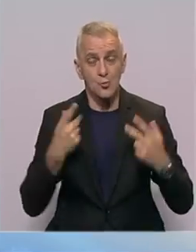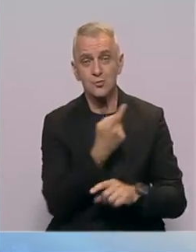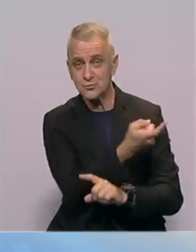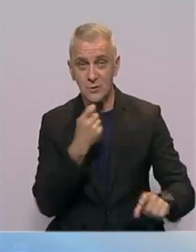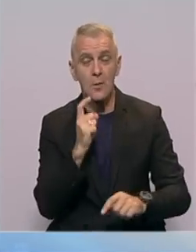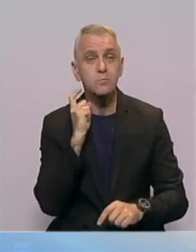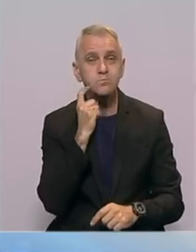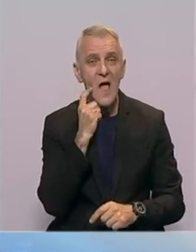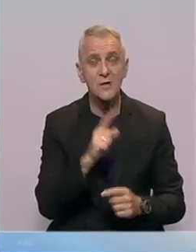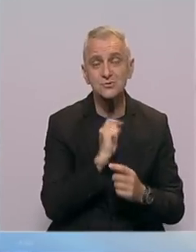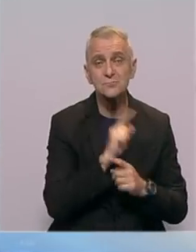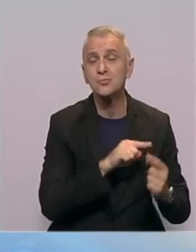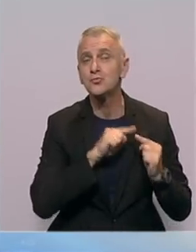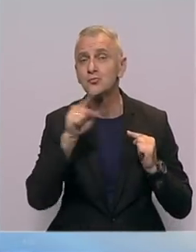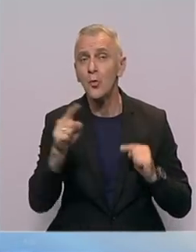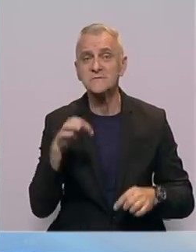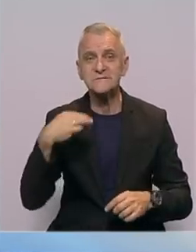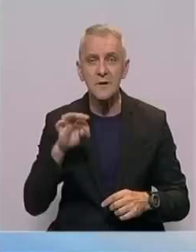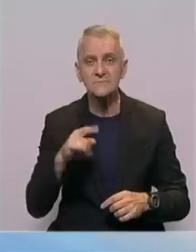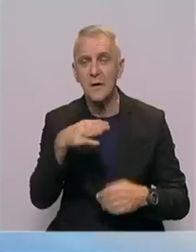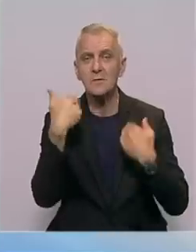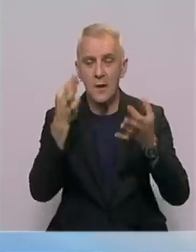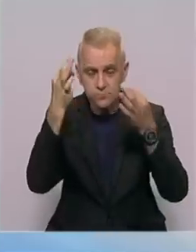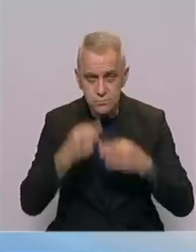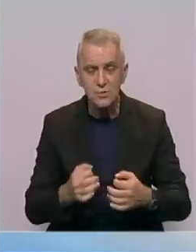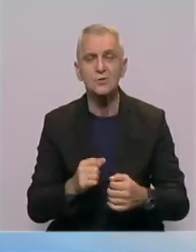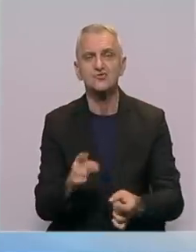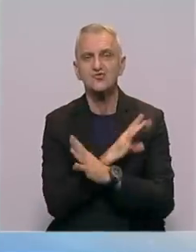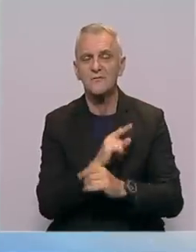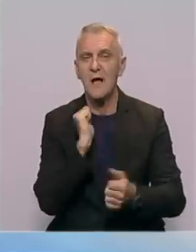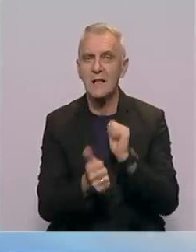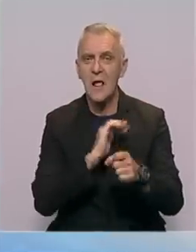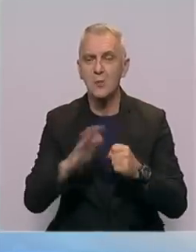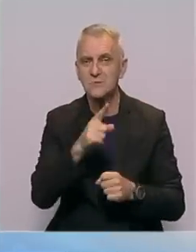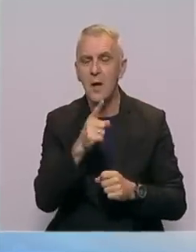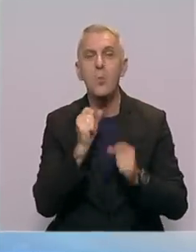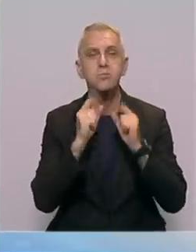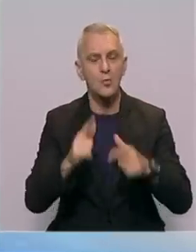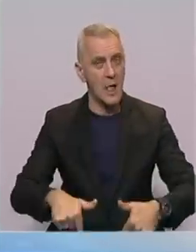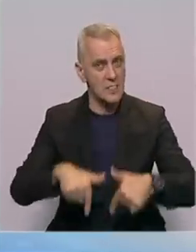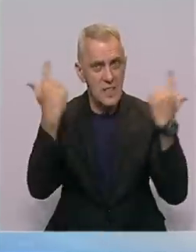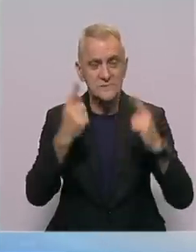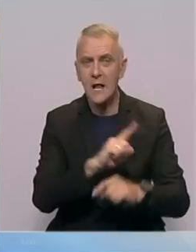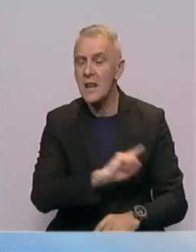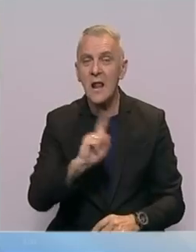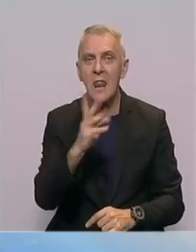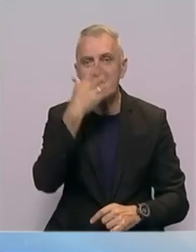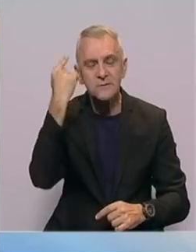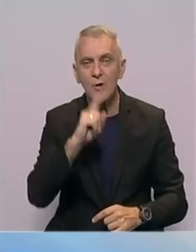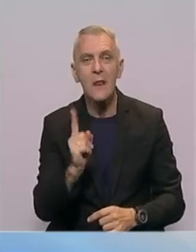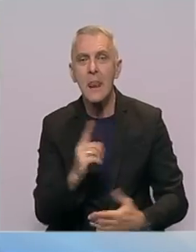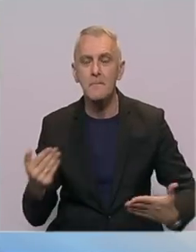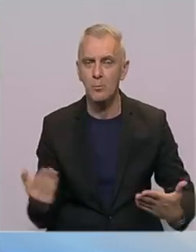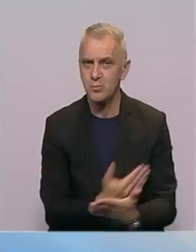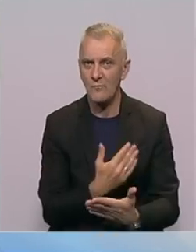Bihaća prema Srebrenici kako bi odali počast žrtvama genocida. Poruka je jasna da se nikada ne zaboravi i ne ponovi.